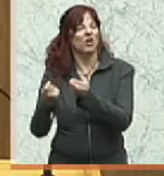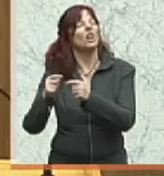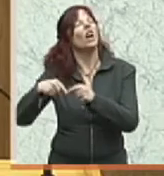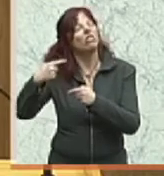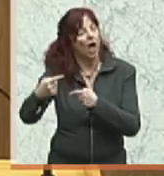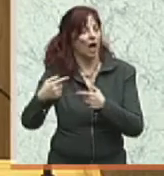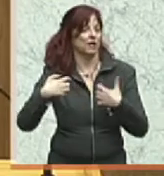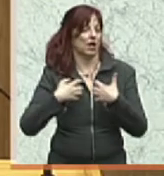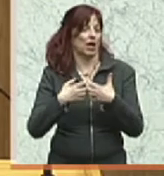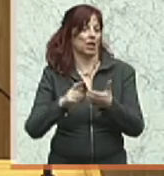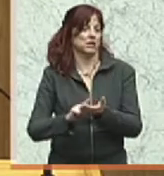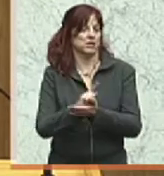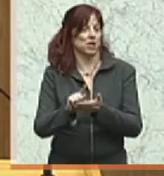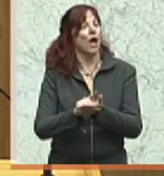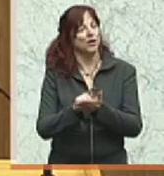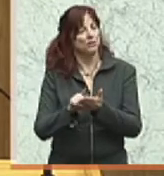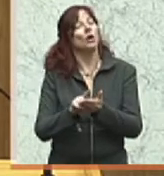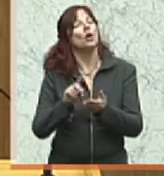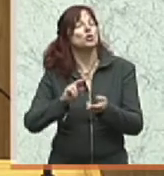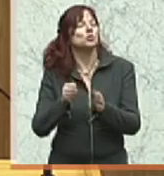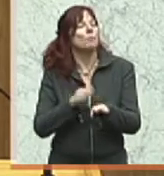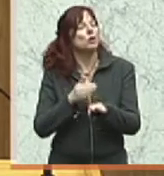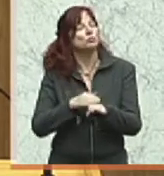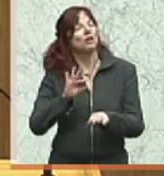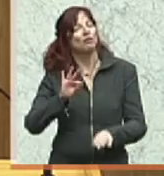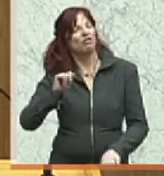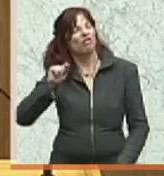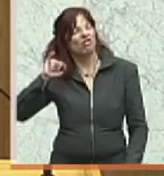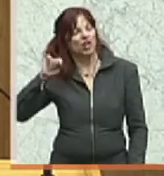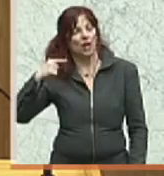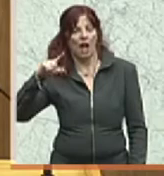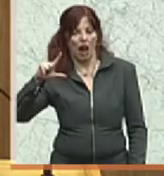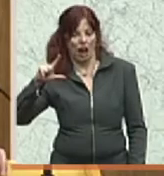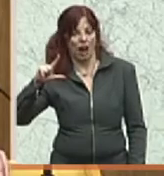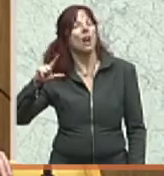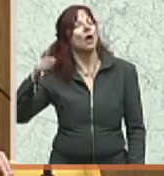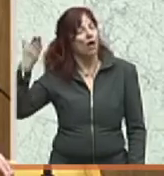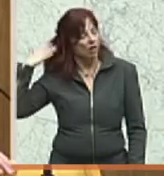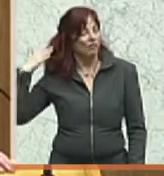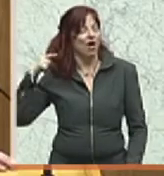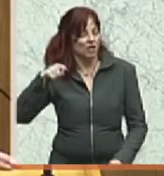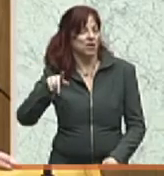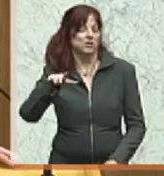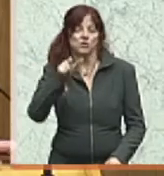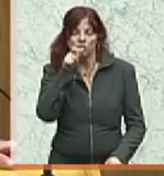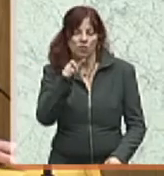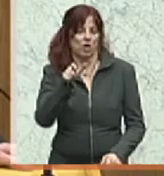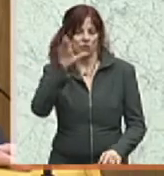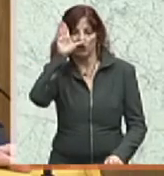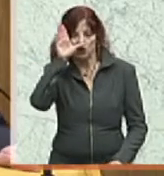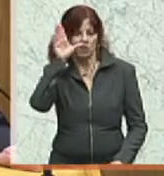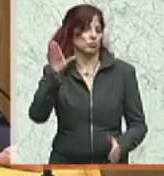die diesen Begriff sehr wohl verwendet haben. Wir hätten anknüpfen können auch an Gesetze. Ich denke etwa an die